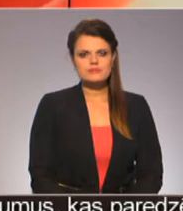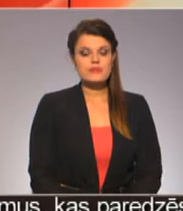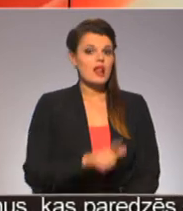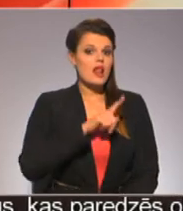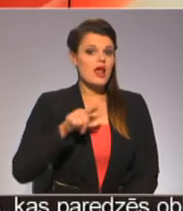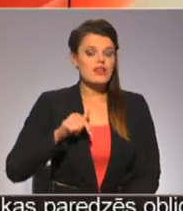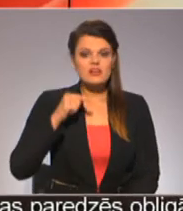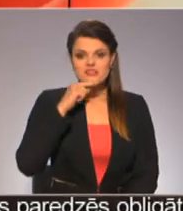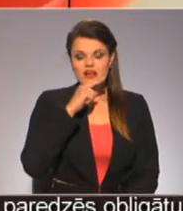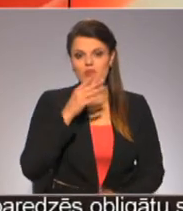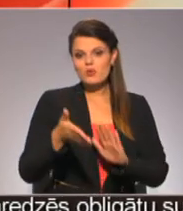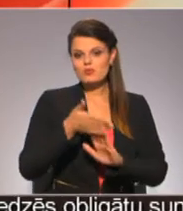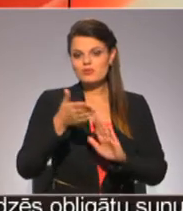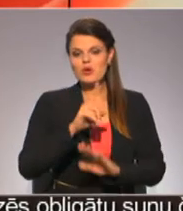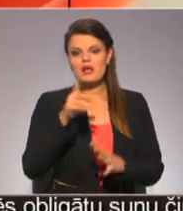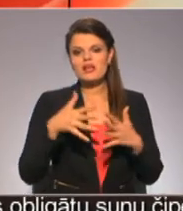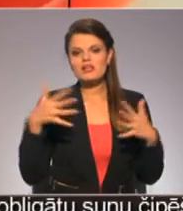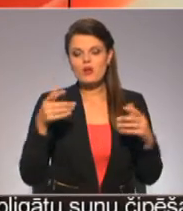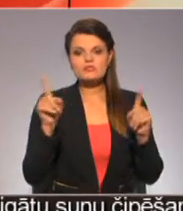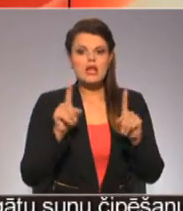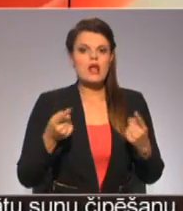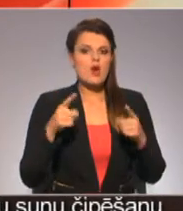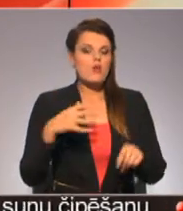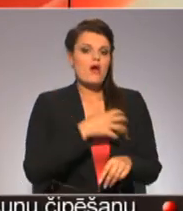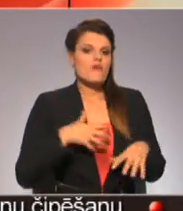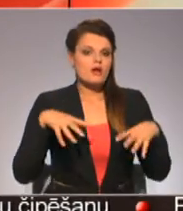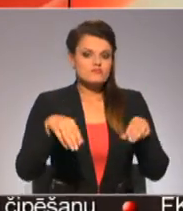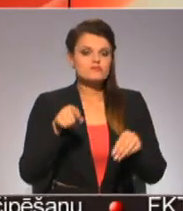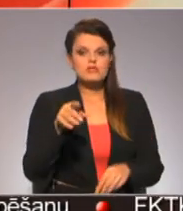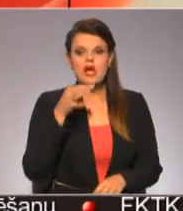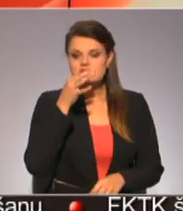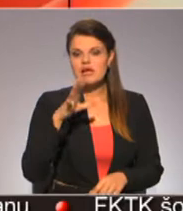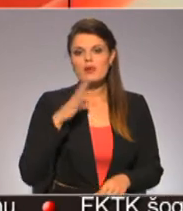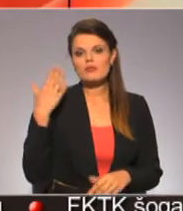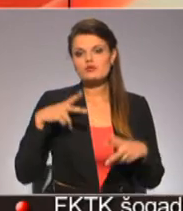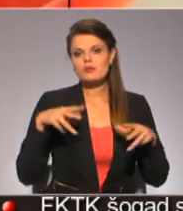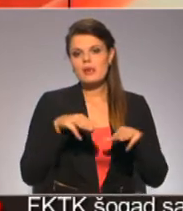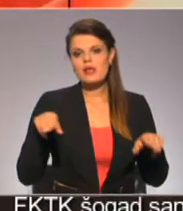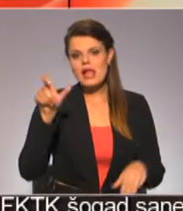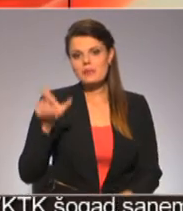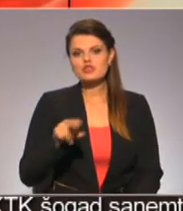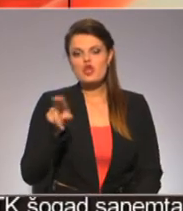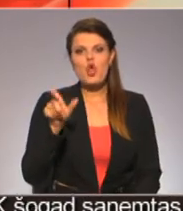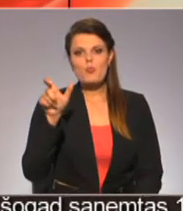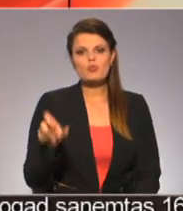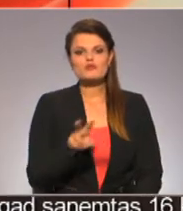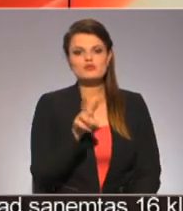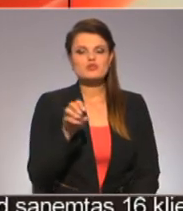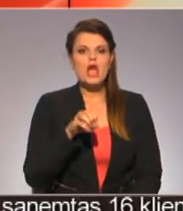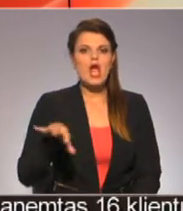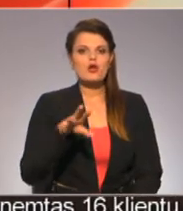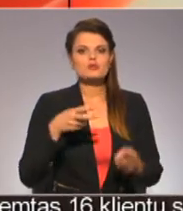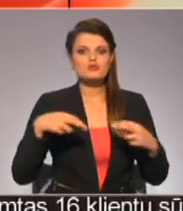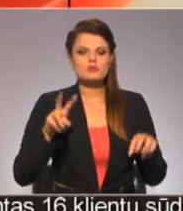Latvijas ekonomikas uzlabošanā ir daudz darāmā. Tā seicina ekspremieras Valdis Dombrauskis, kuruš Eiropas komisijas viceprezidenta